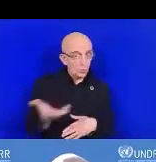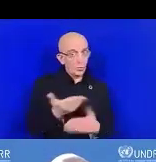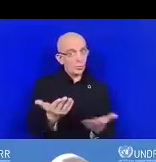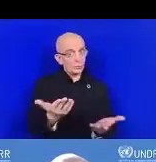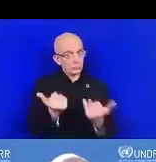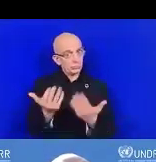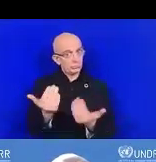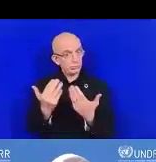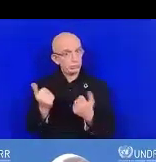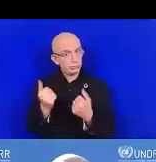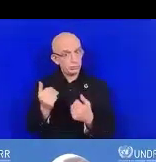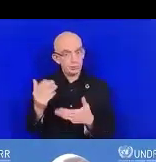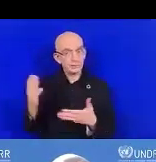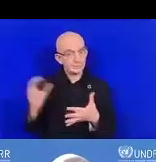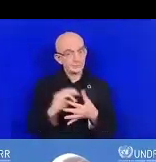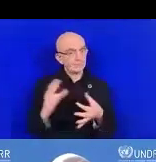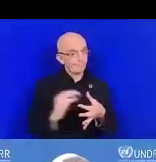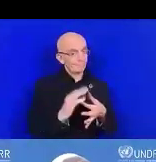processus de planification.